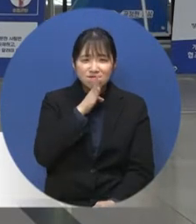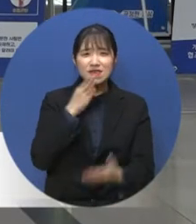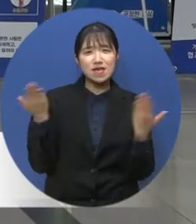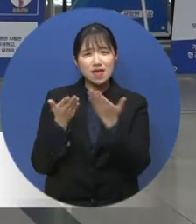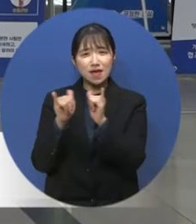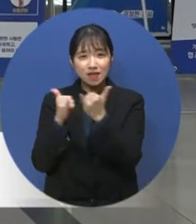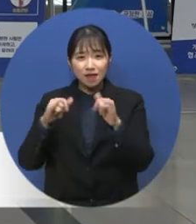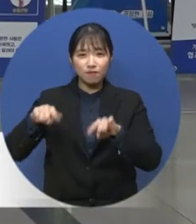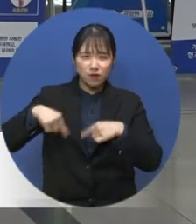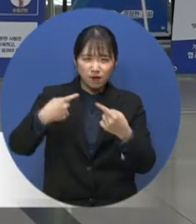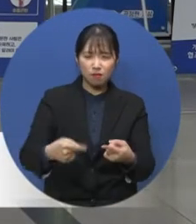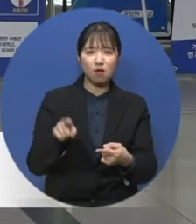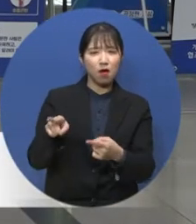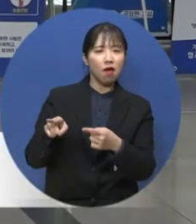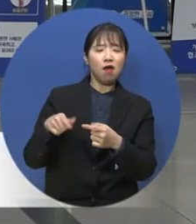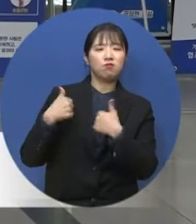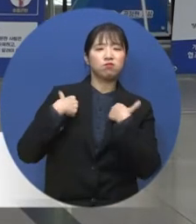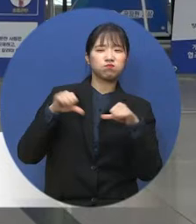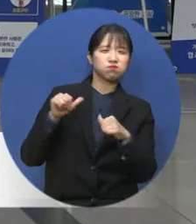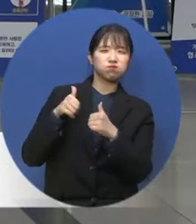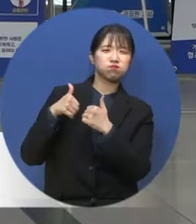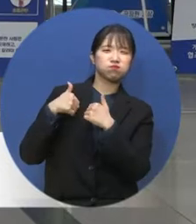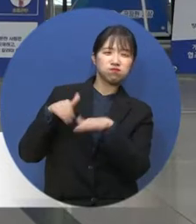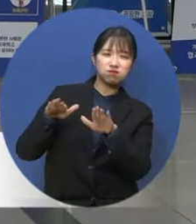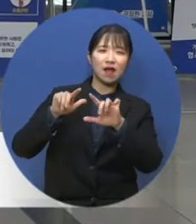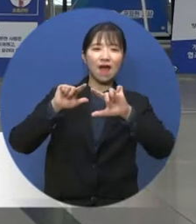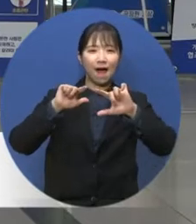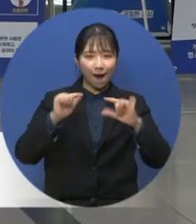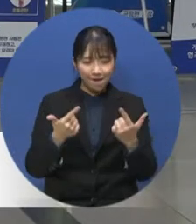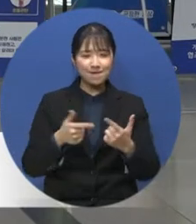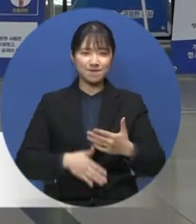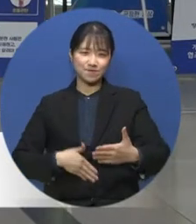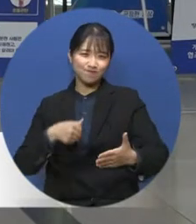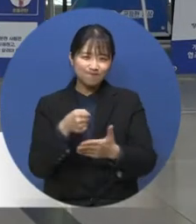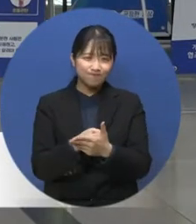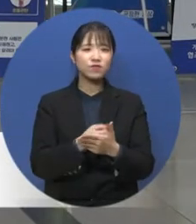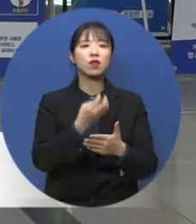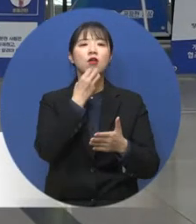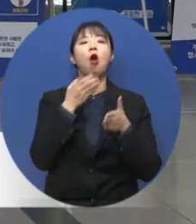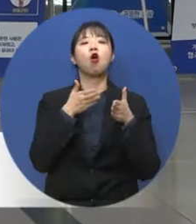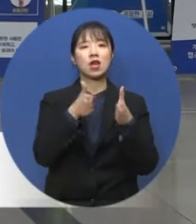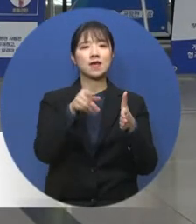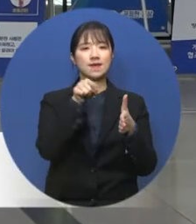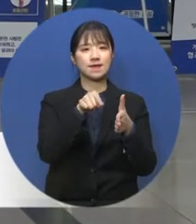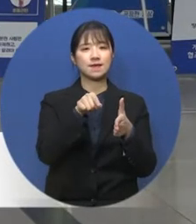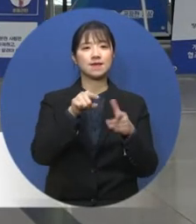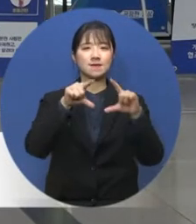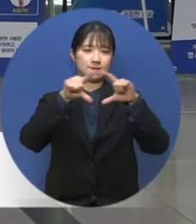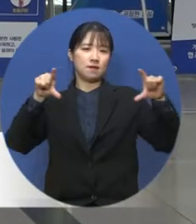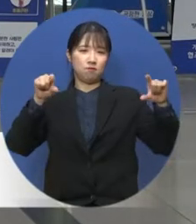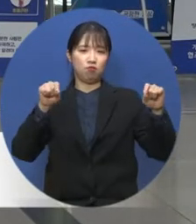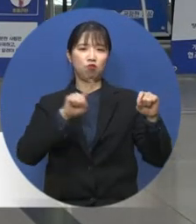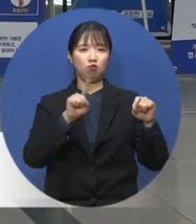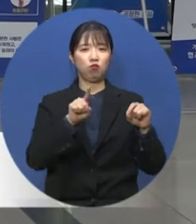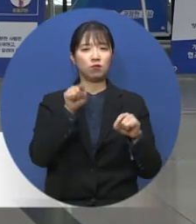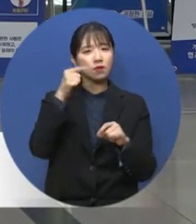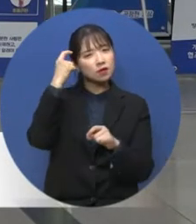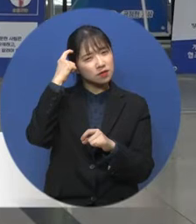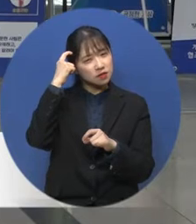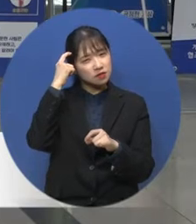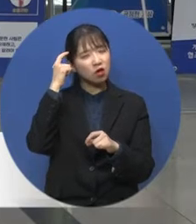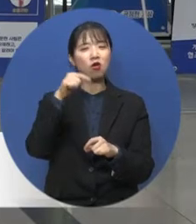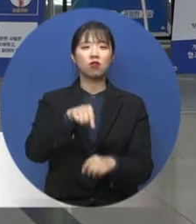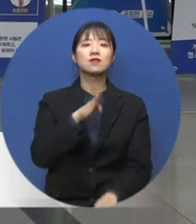한 아이도 포기하지 않겠다는 경기도교육의 캐치플레이즈인 귀한 의견을